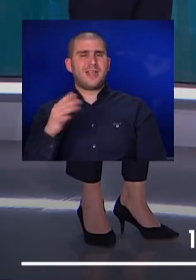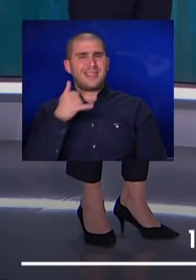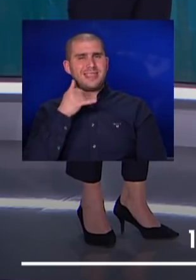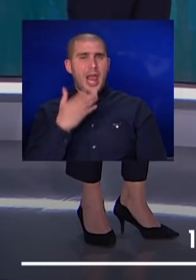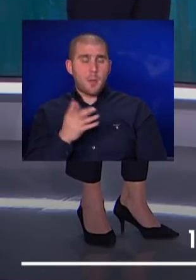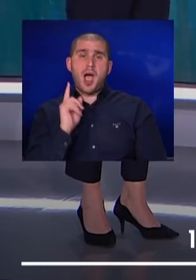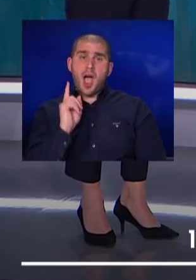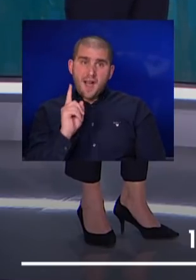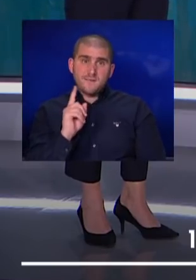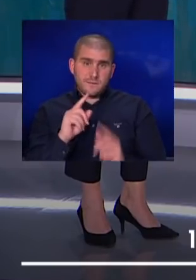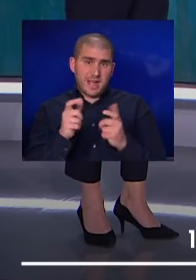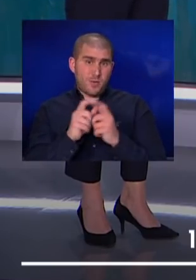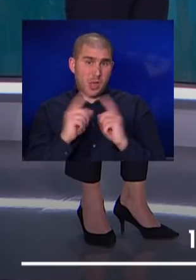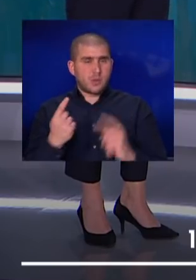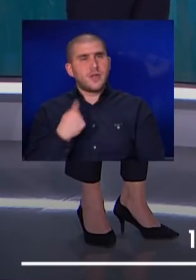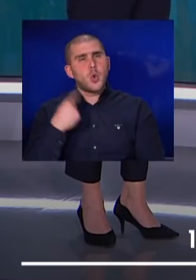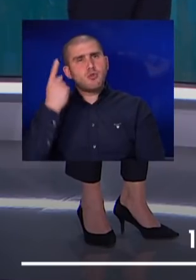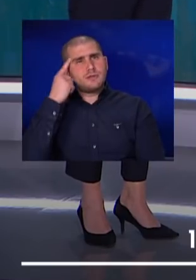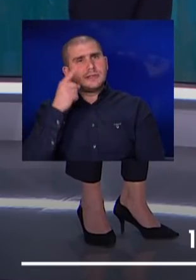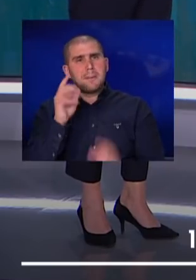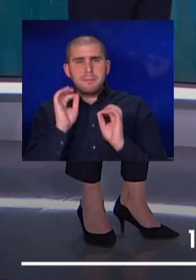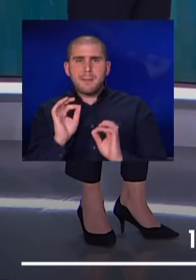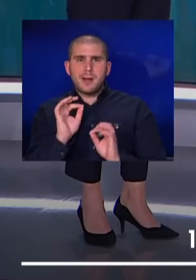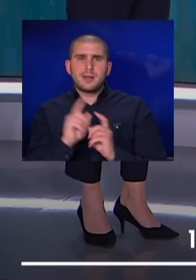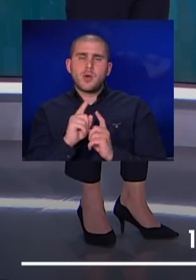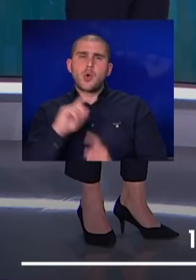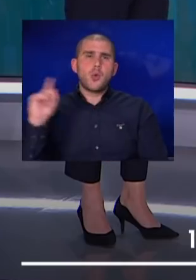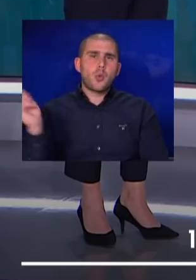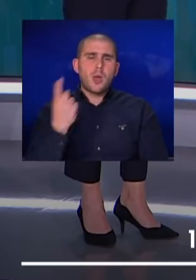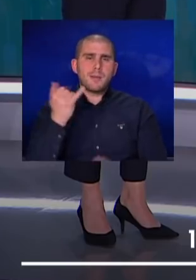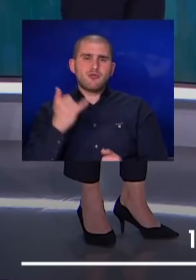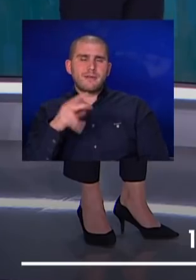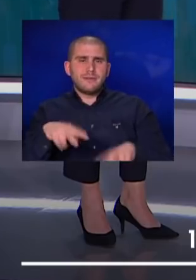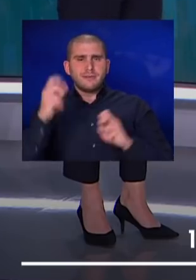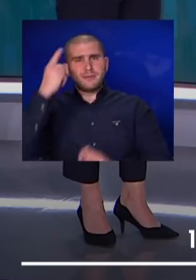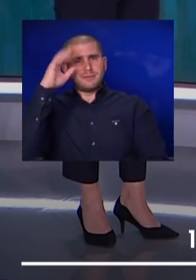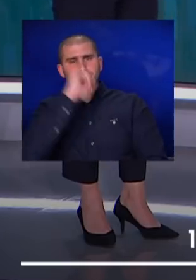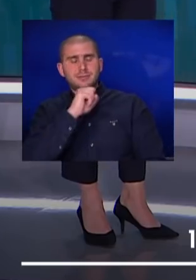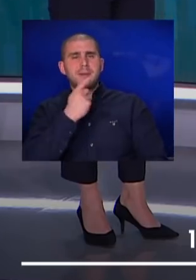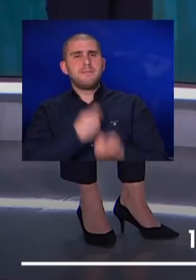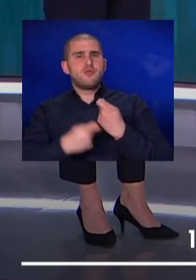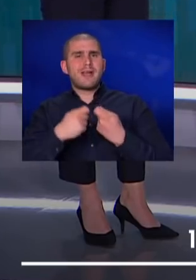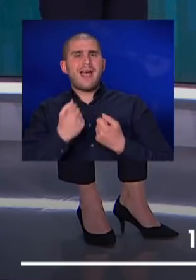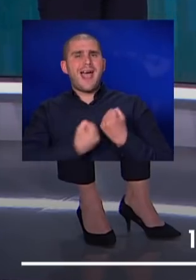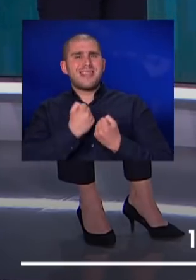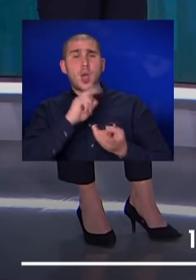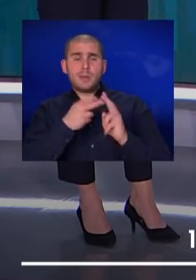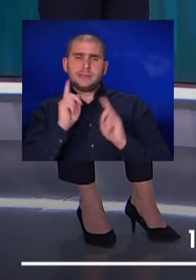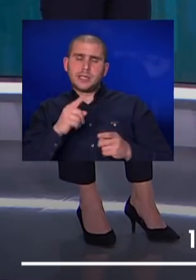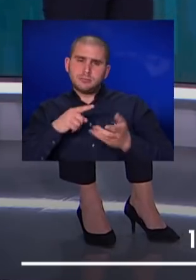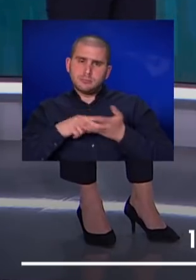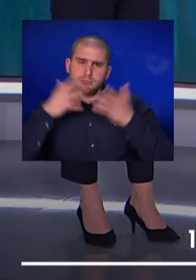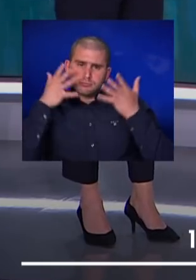אבל ואחרים ואני חושב שזה הפעמונים כולם מצלצלים משק האנרגיה העולמית צריך לשעות